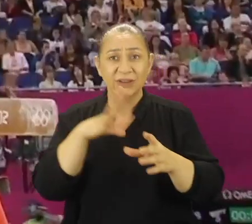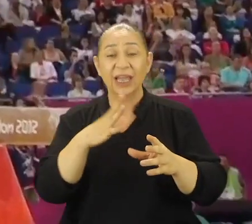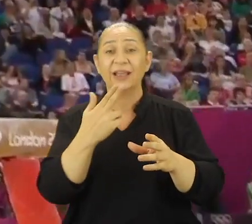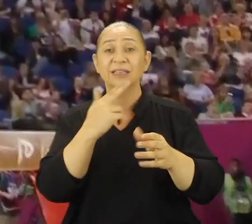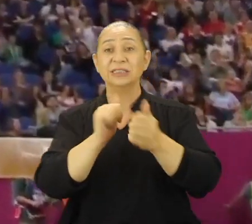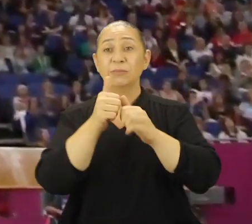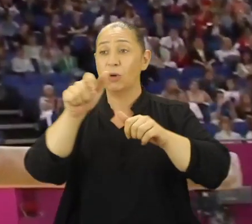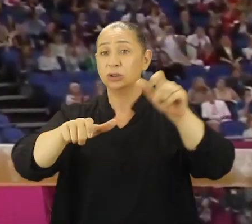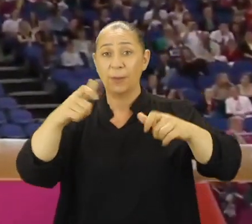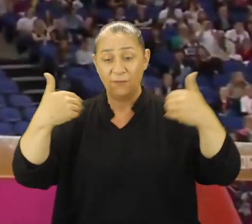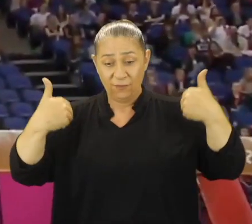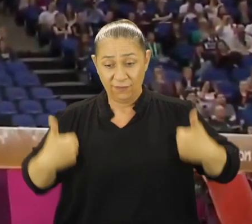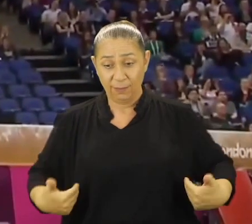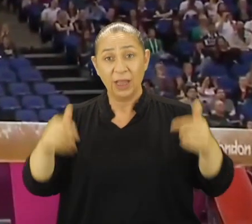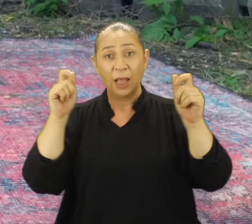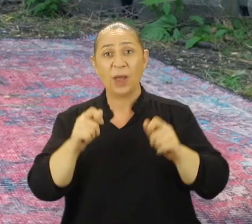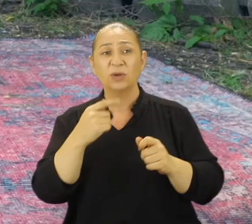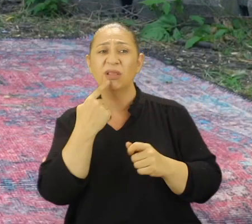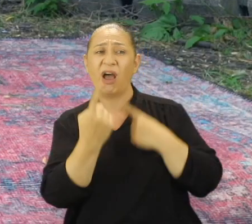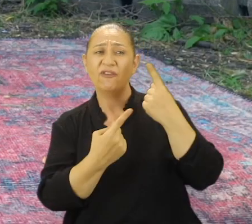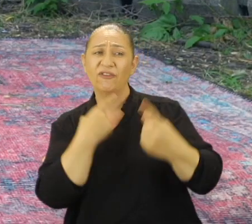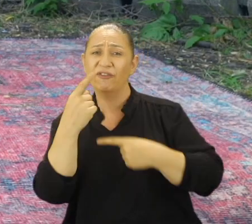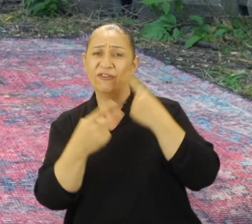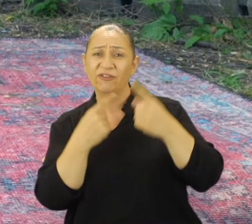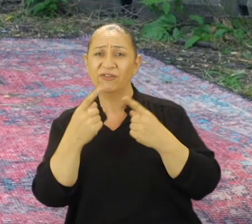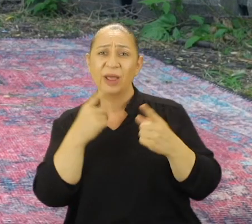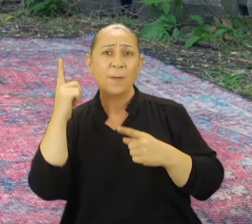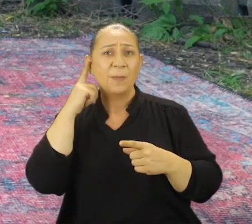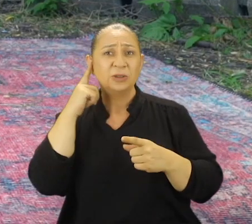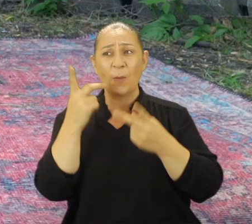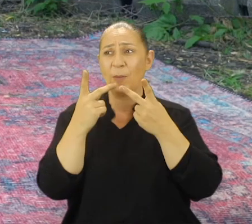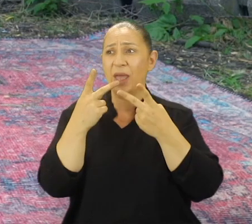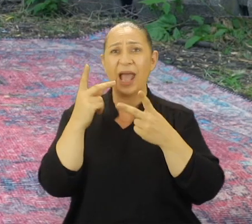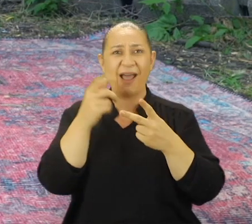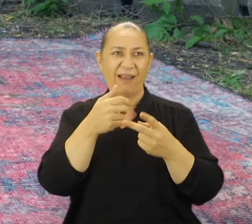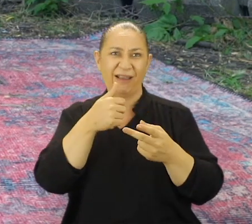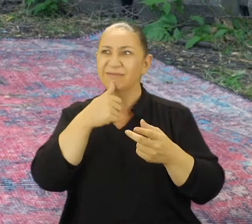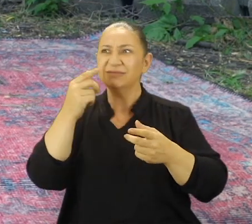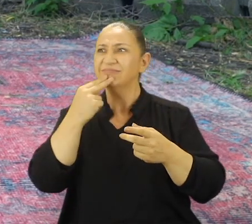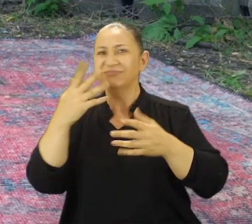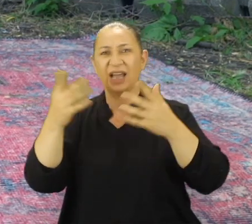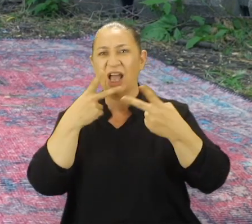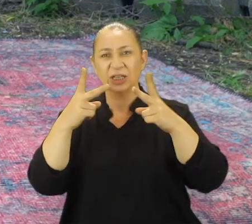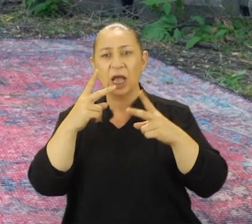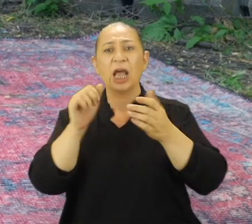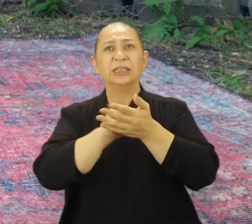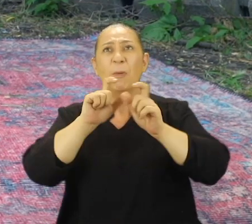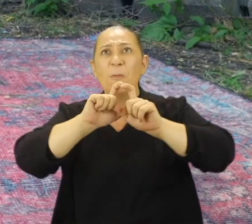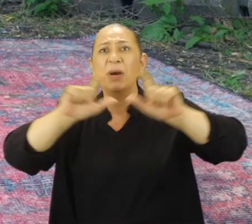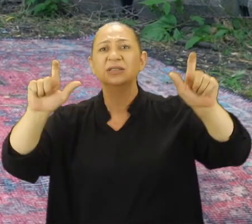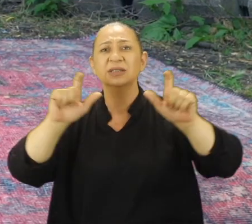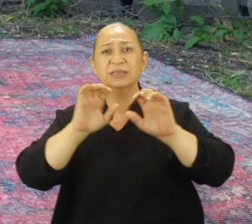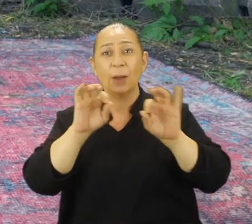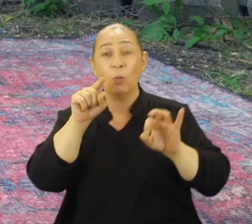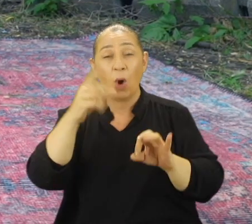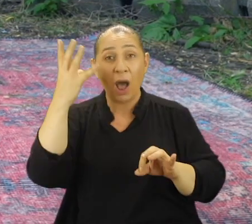Kadın sporcuların bedeni üzerinde yapılan yorumlar, medyatik isimlerin yaptığı açıklamalar, gazetelerde atılan başlıklar